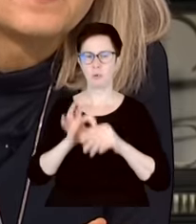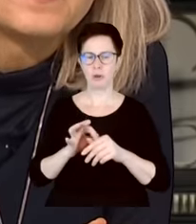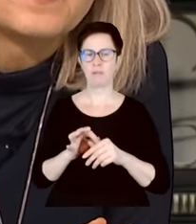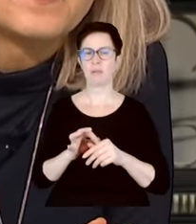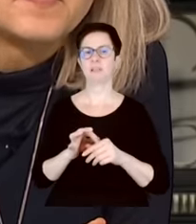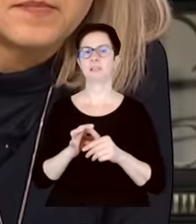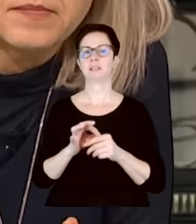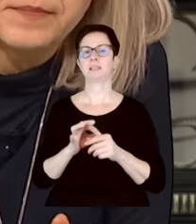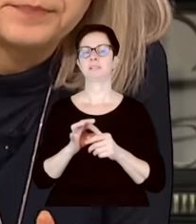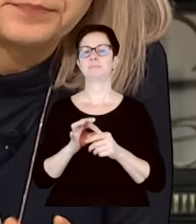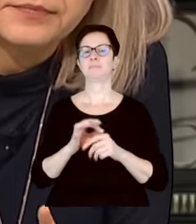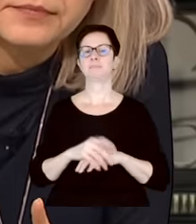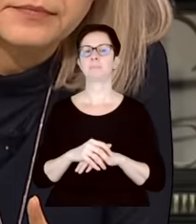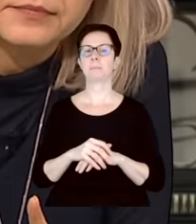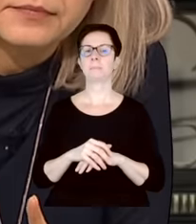powinien występować.